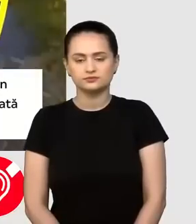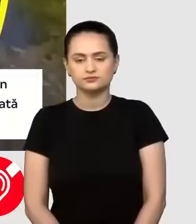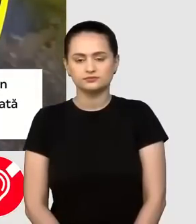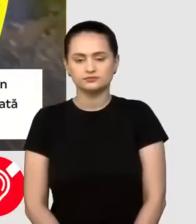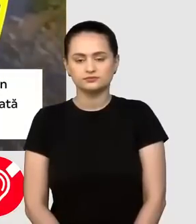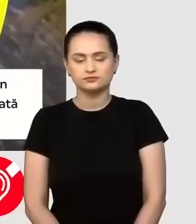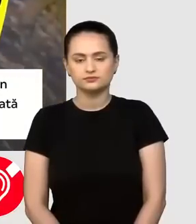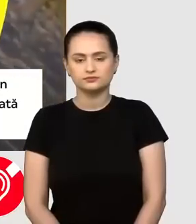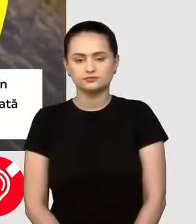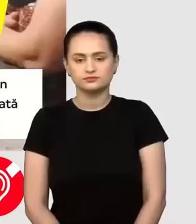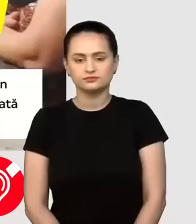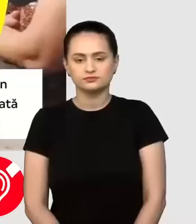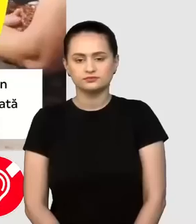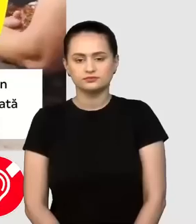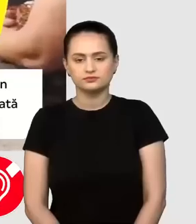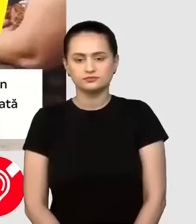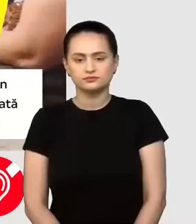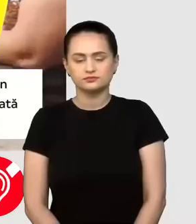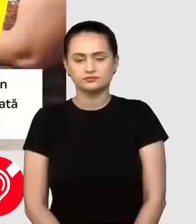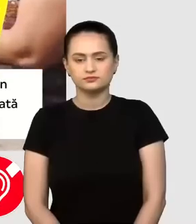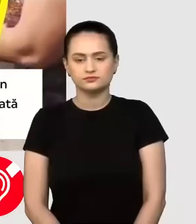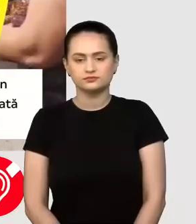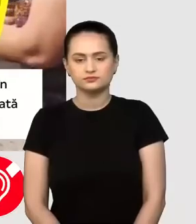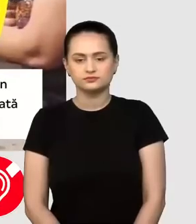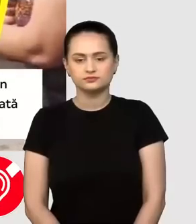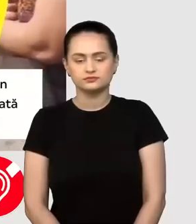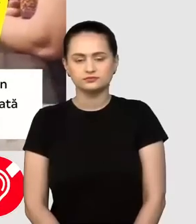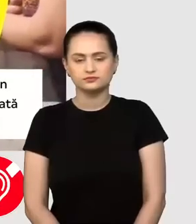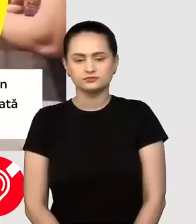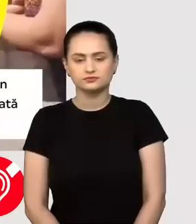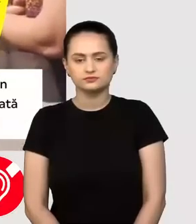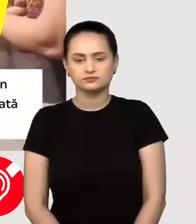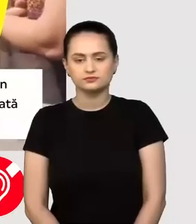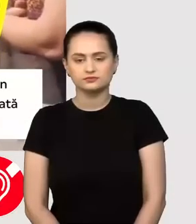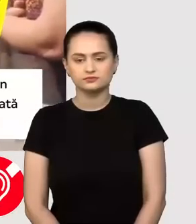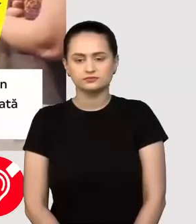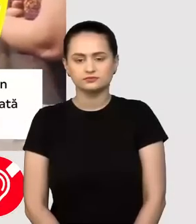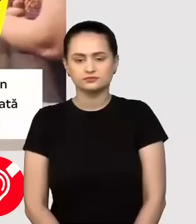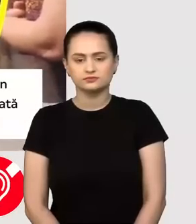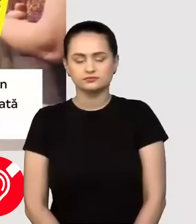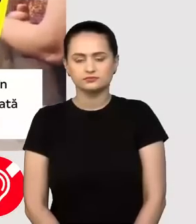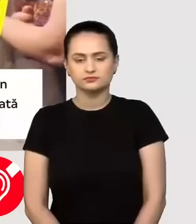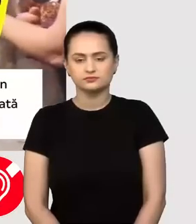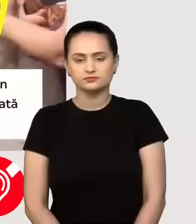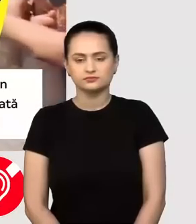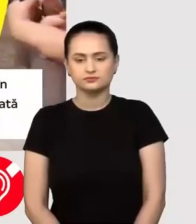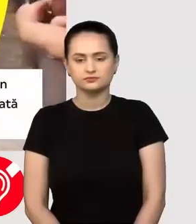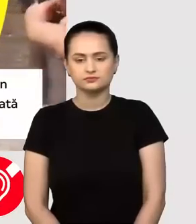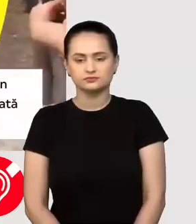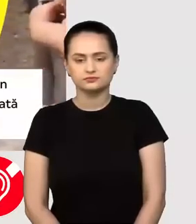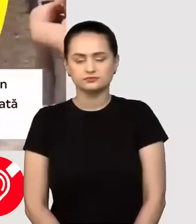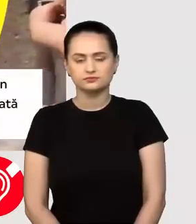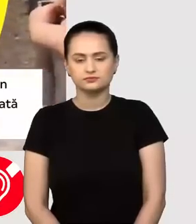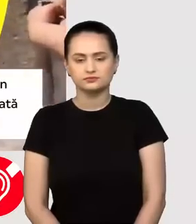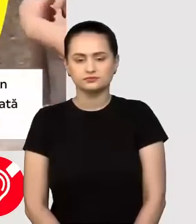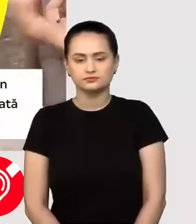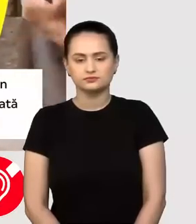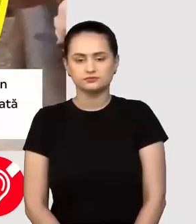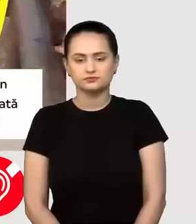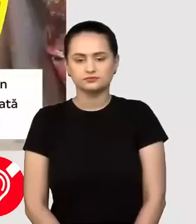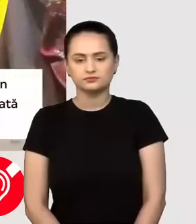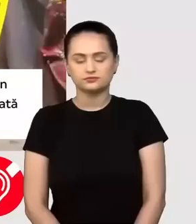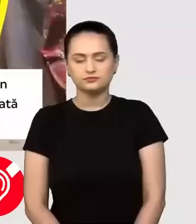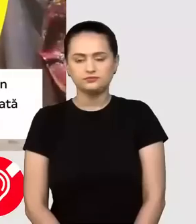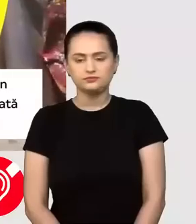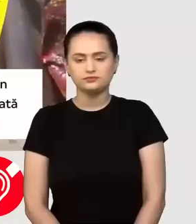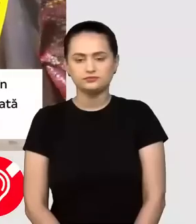se apropie sezonul de vârfă a litoralului, iar Marea Neagră ar trebui să fie mult, mult mai bine verificată și controlată a apă